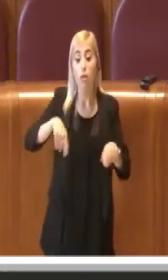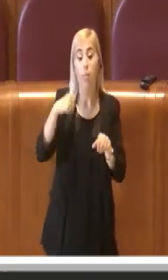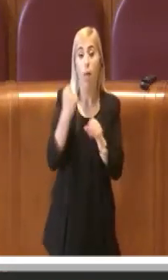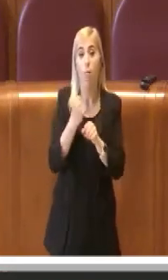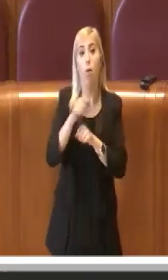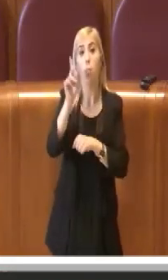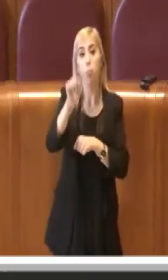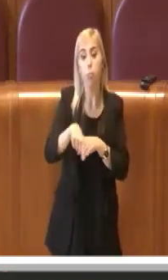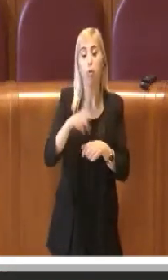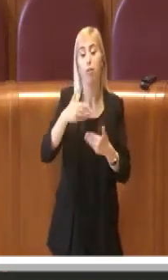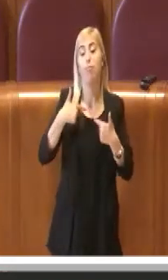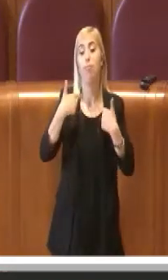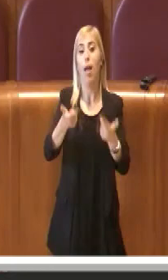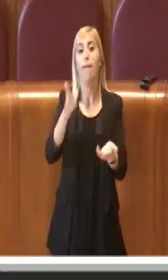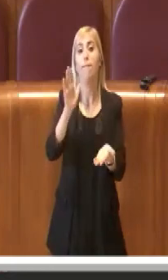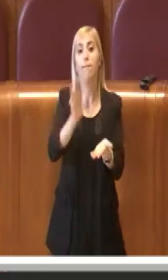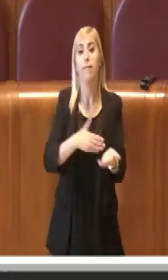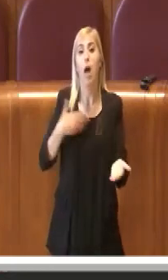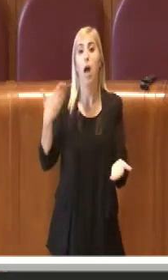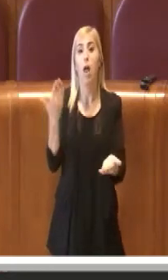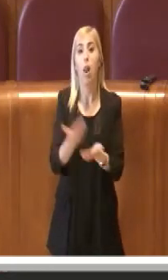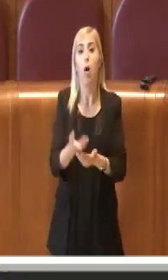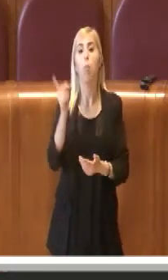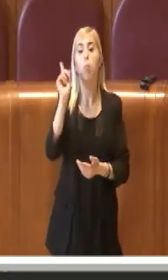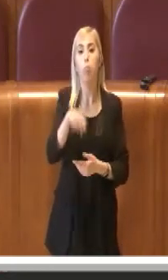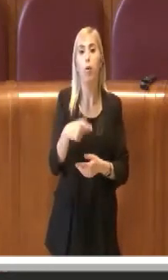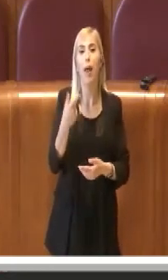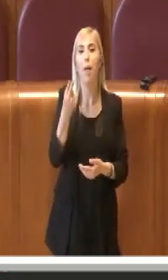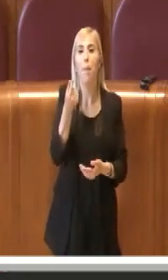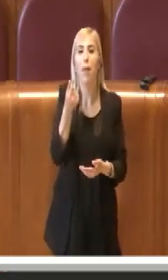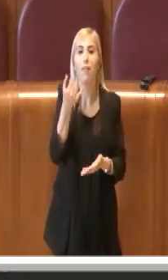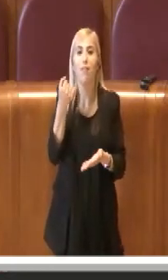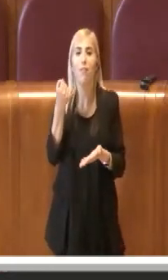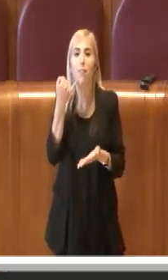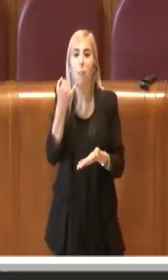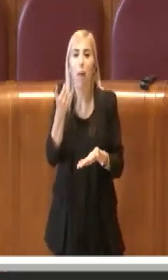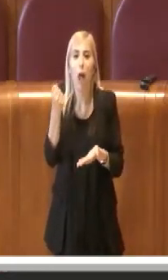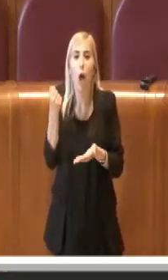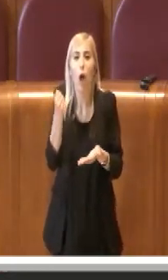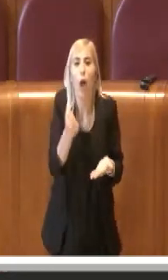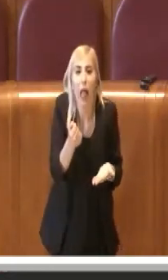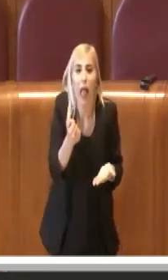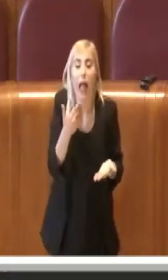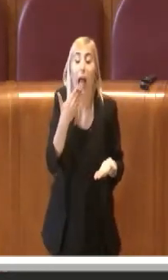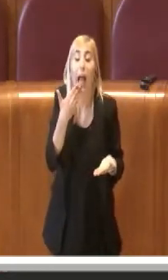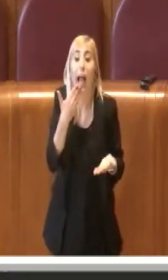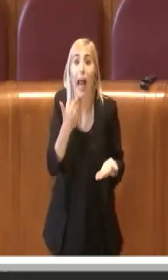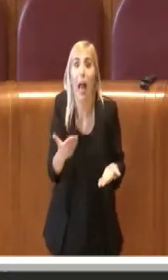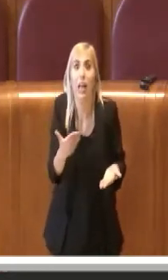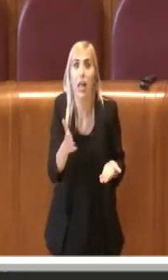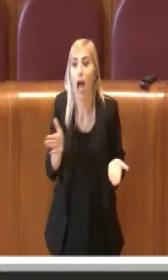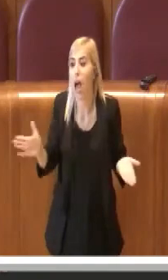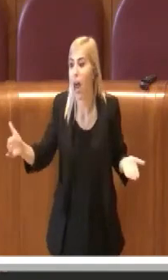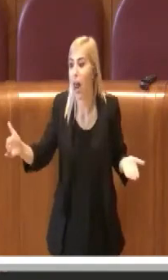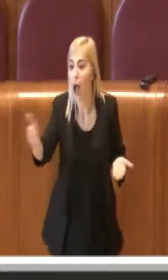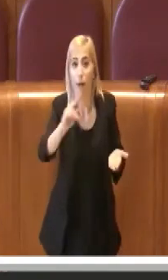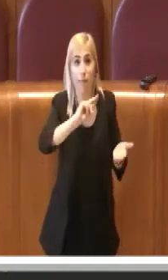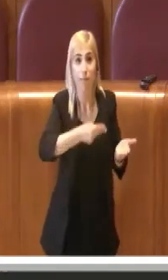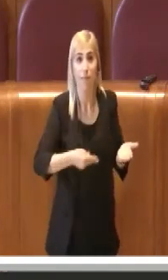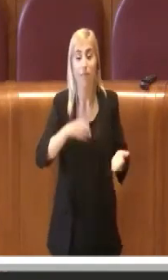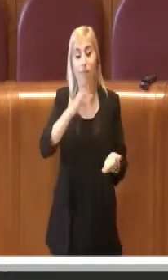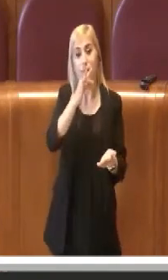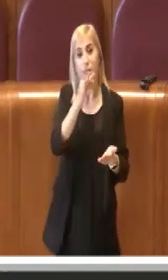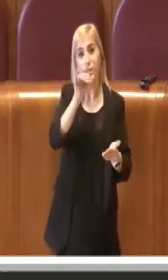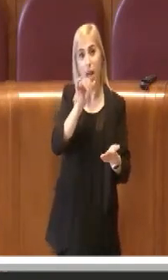valorizzare anche i piccoli fondi che grazie alla raccolta delle firme FAI,